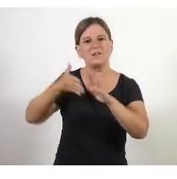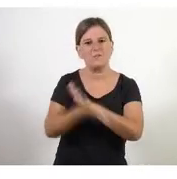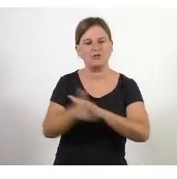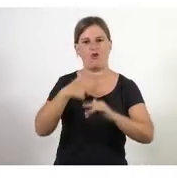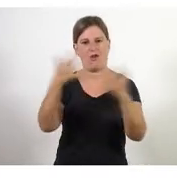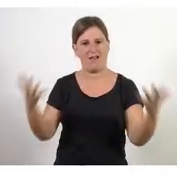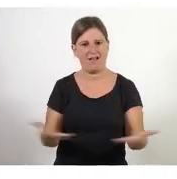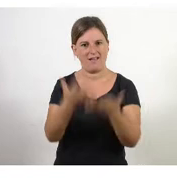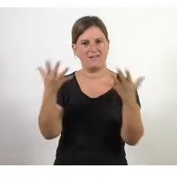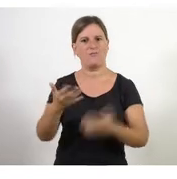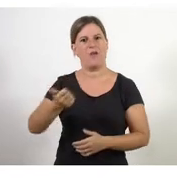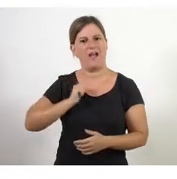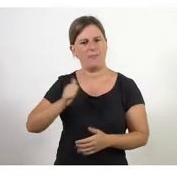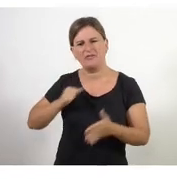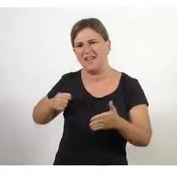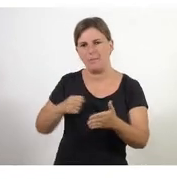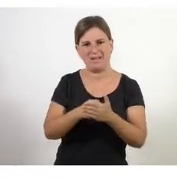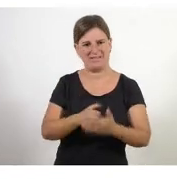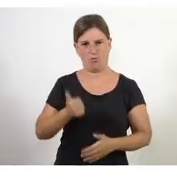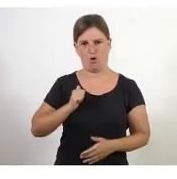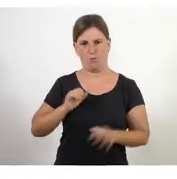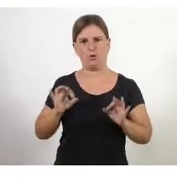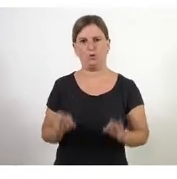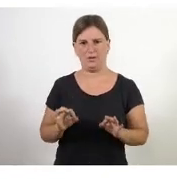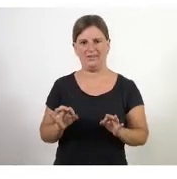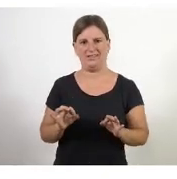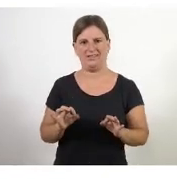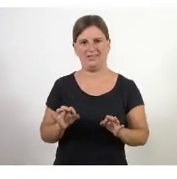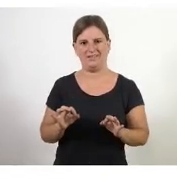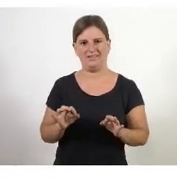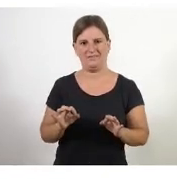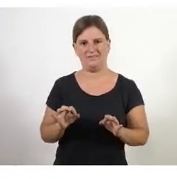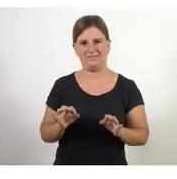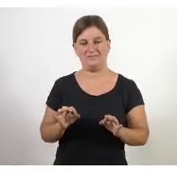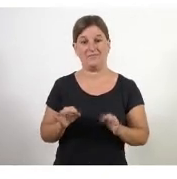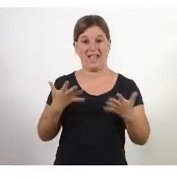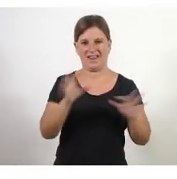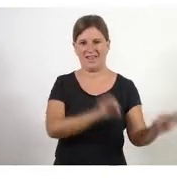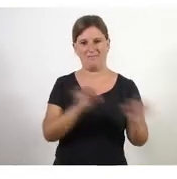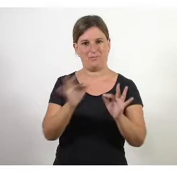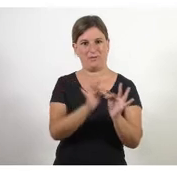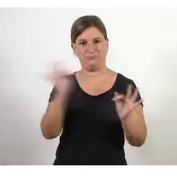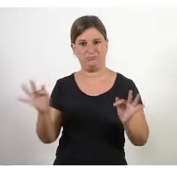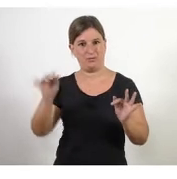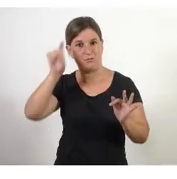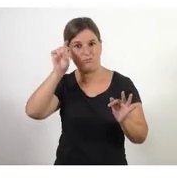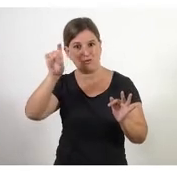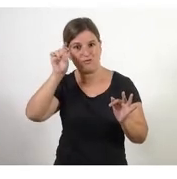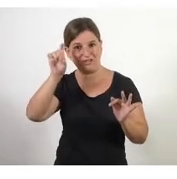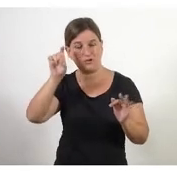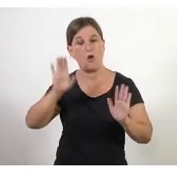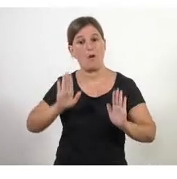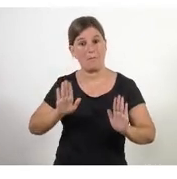animo a que aprofiteu al màxim aquesta oportunitat. I abans de passar i donar pas al nostre docent, us volia